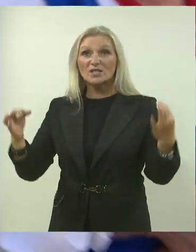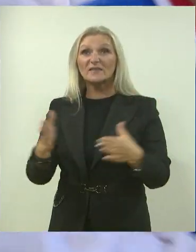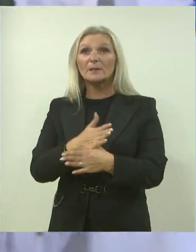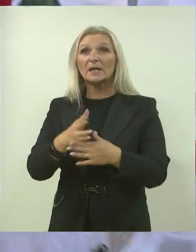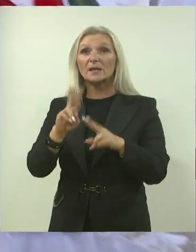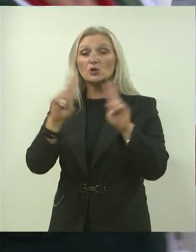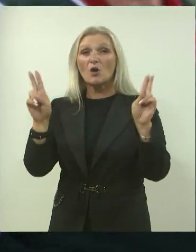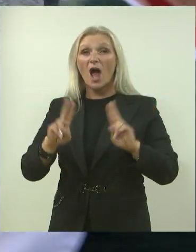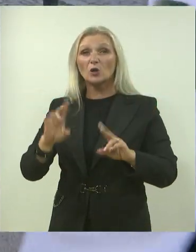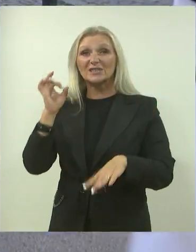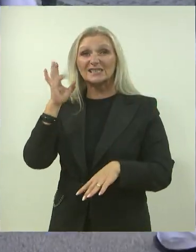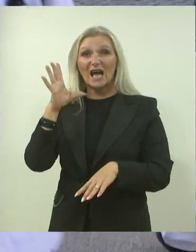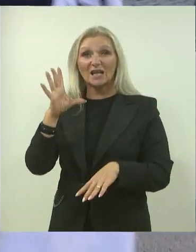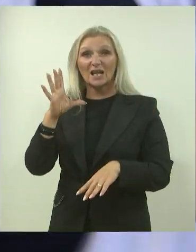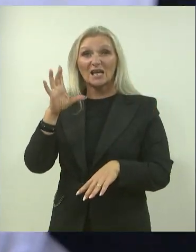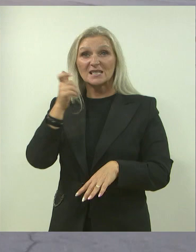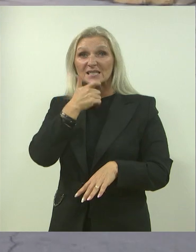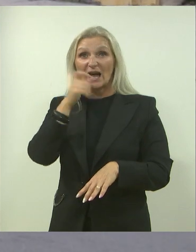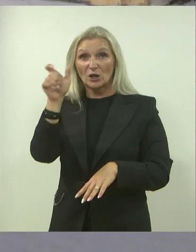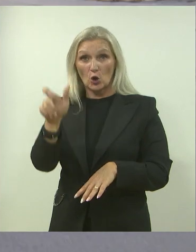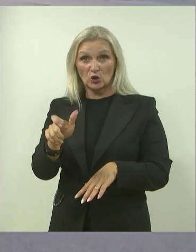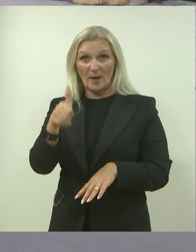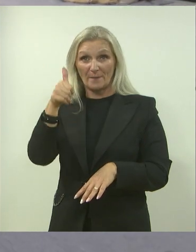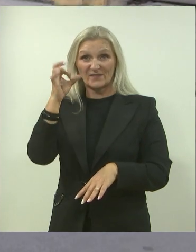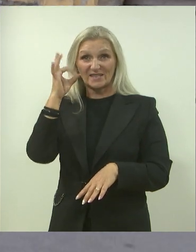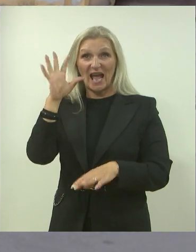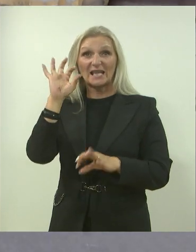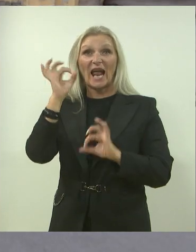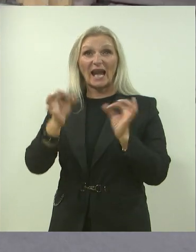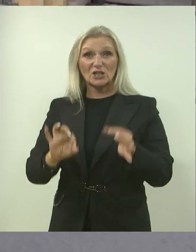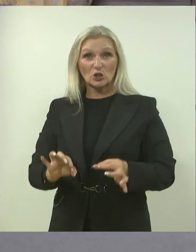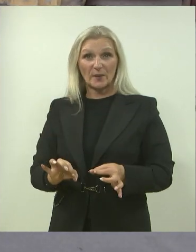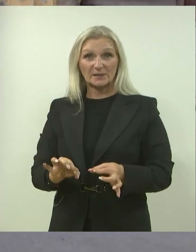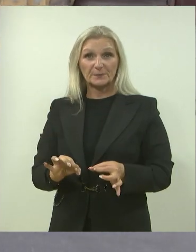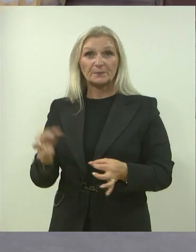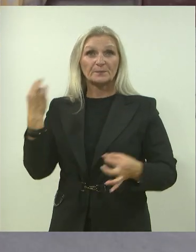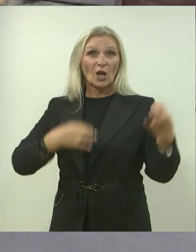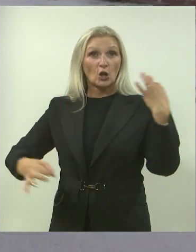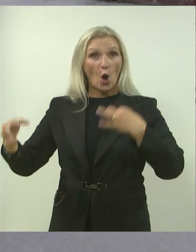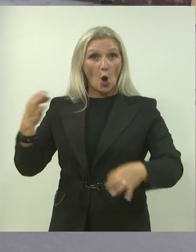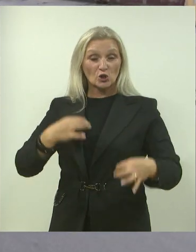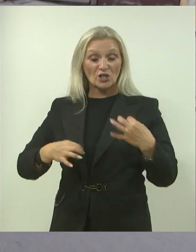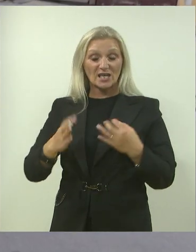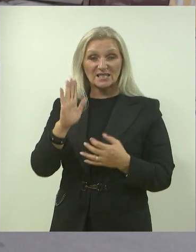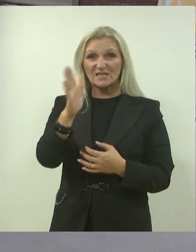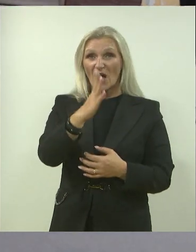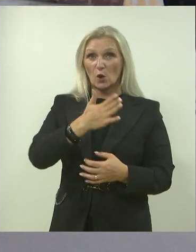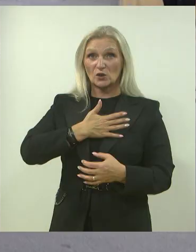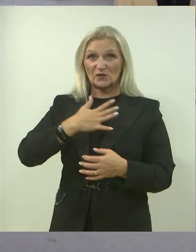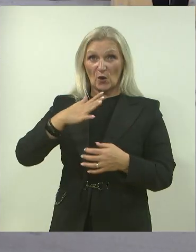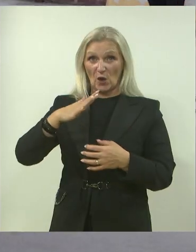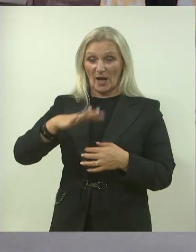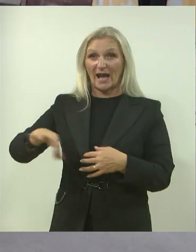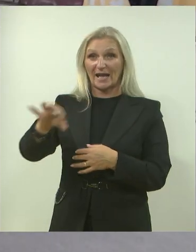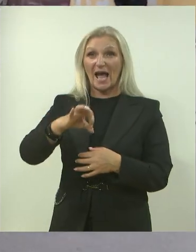starijih osoba koji se obilježava prvog dana u listopadu. Odjeveni u narodne nošnje iz krajeva županije iz kojih dolaze, sudjenici povrke okupili su